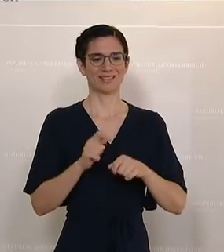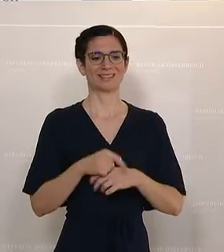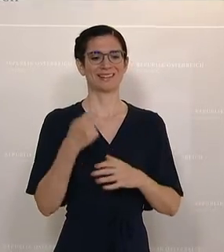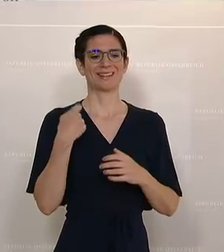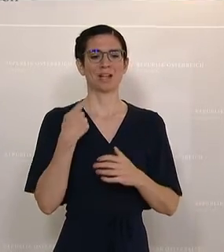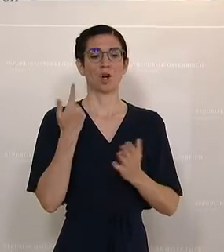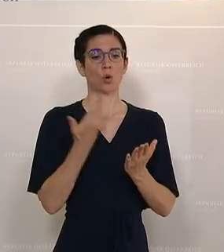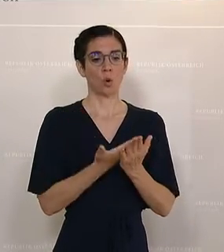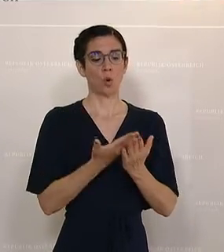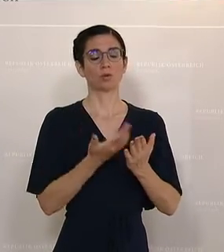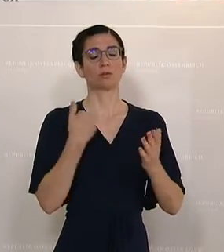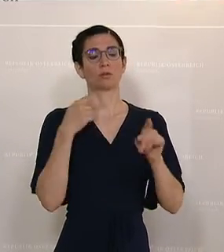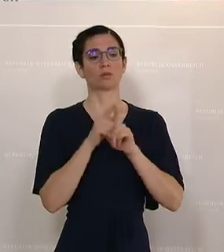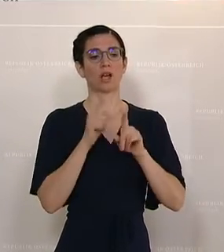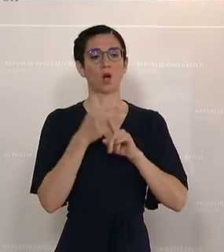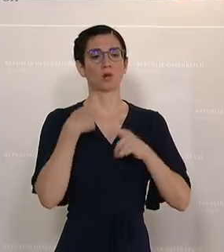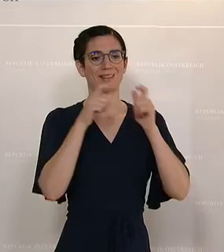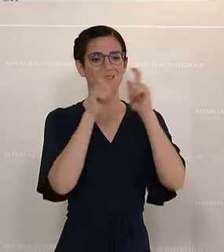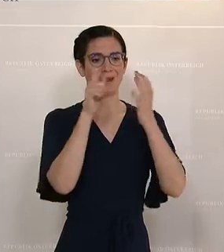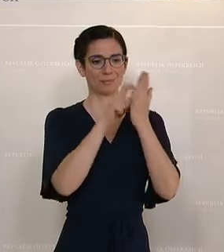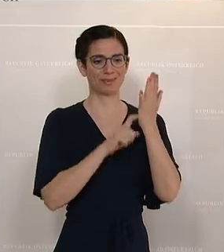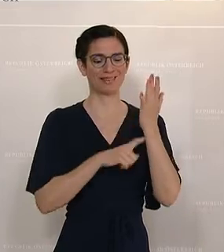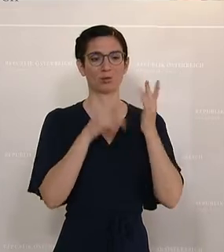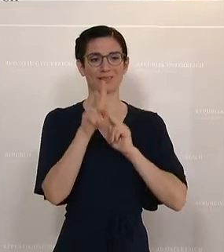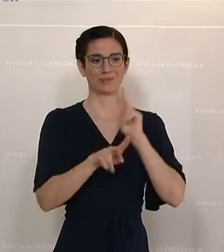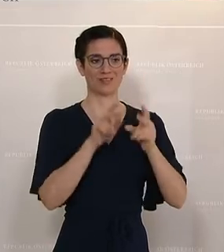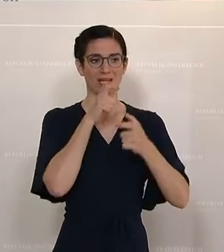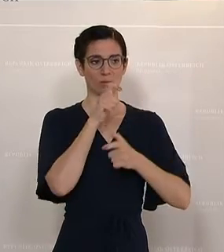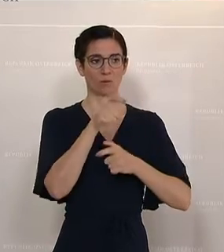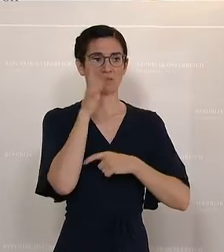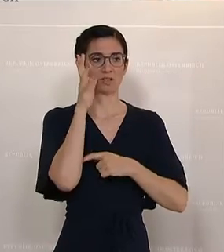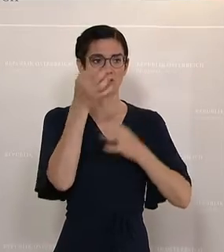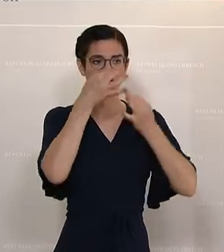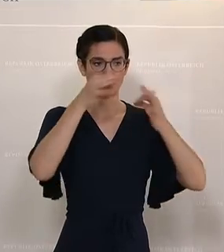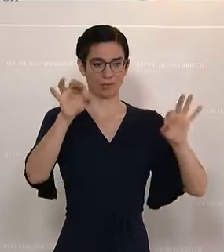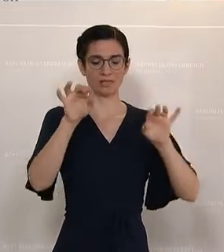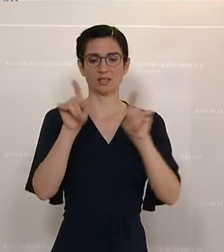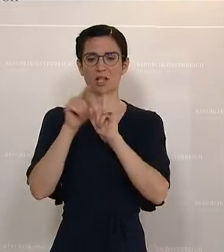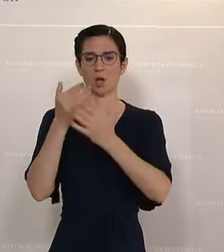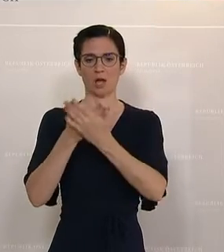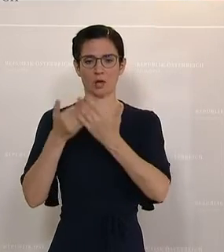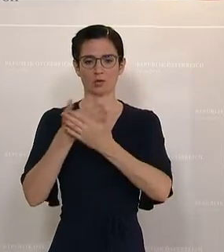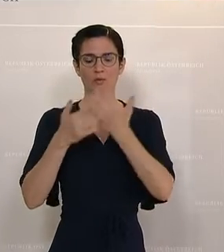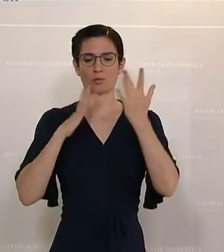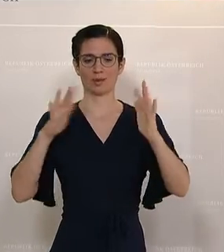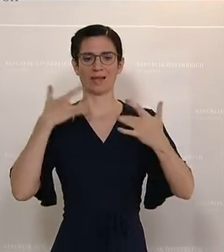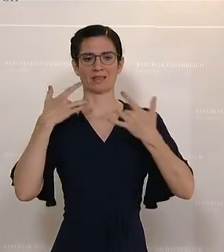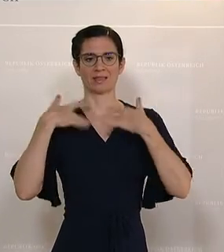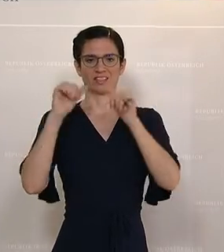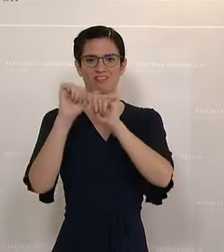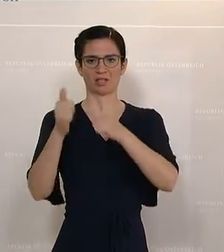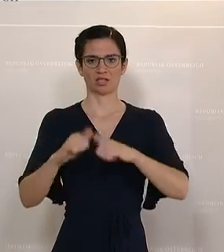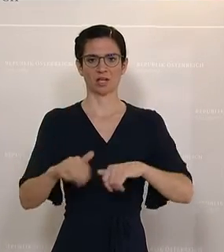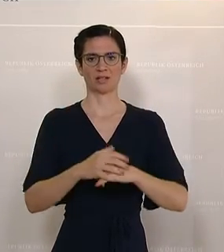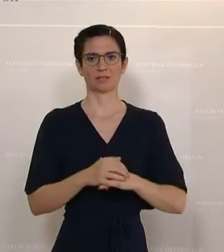Arbeitsbedingungen bei den Pflegeberufen verbessern. Wir werden auch die Ausbildung attraktiver machen mit einem